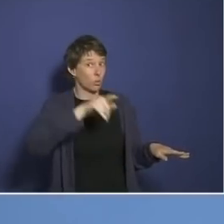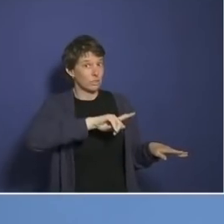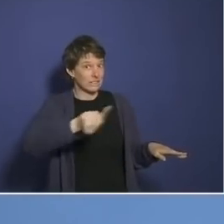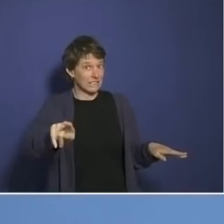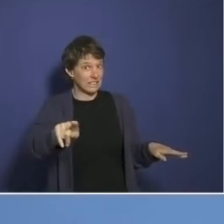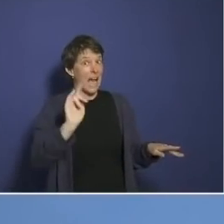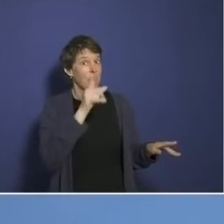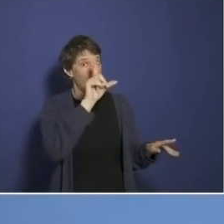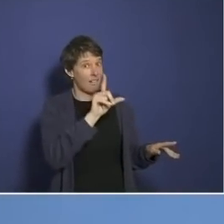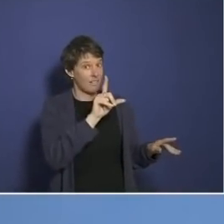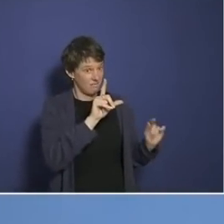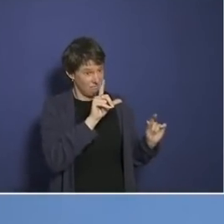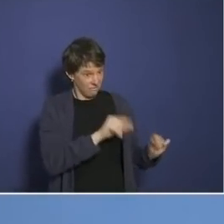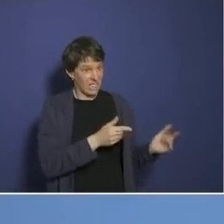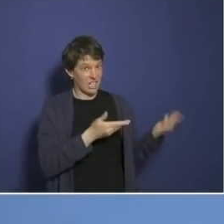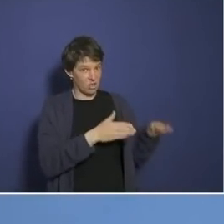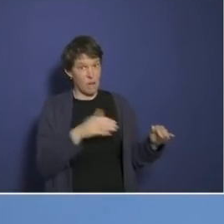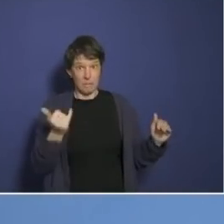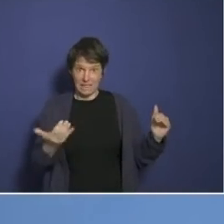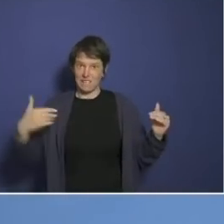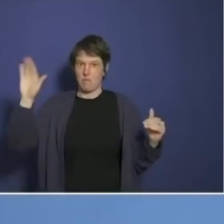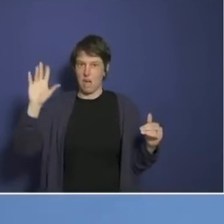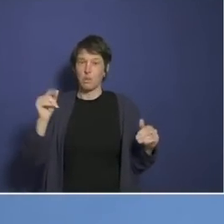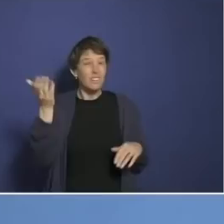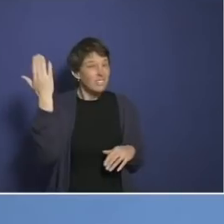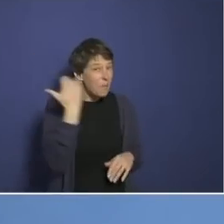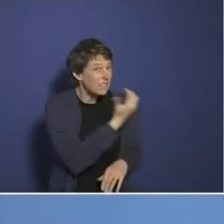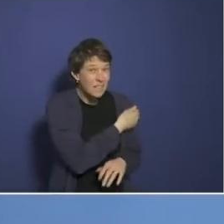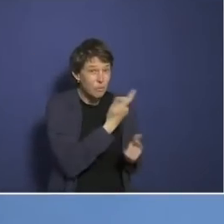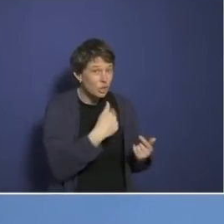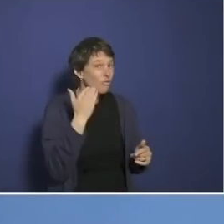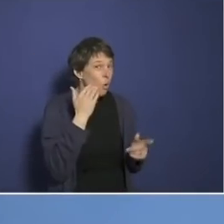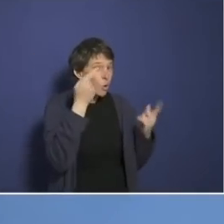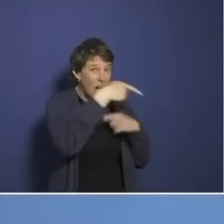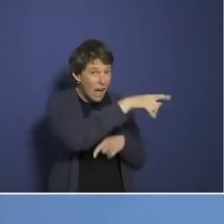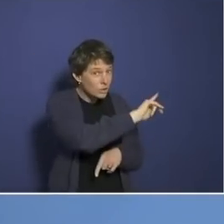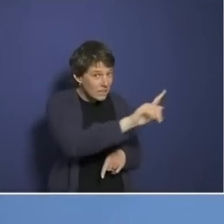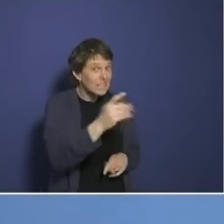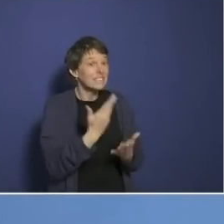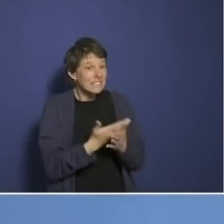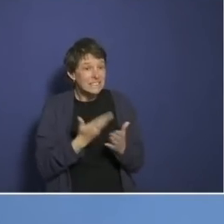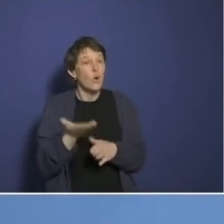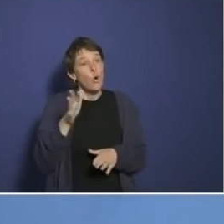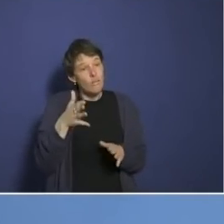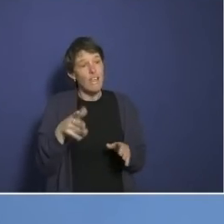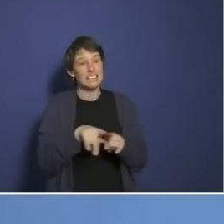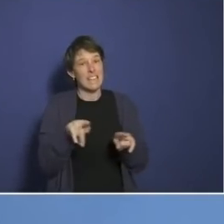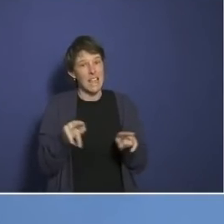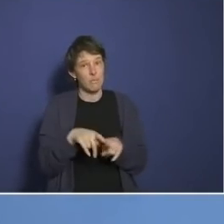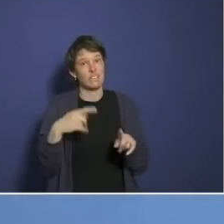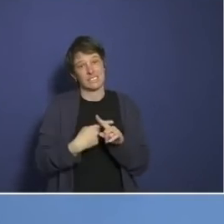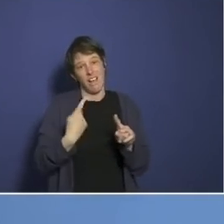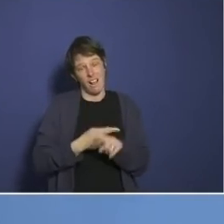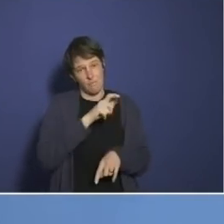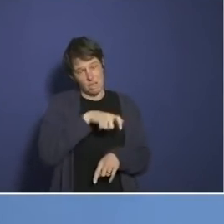Also zu dem Zeitpunkt, wo noch niemand geimpft war und wir haben kaum die Wohnungen verlassen, hatten wir eine Sterblichkeit in dieser Größenordnung. Schauen Sie sich diese